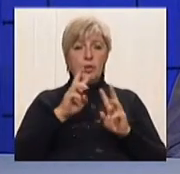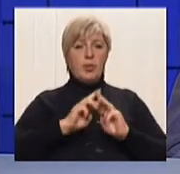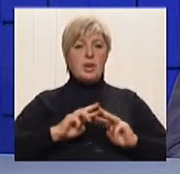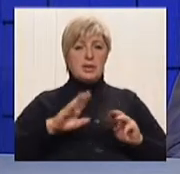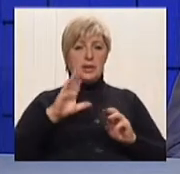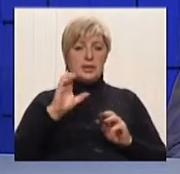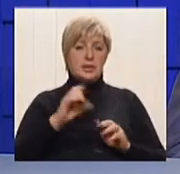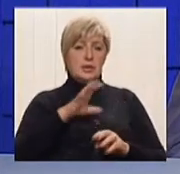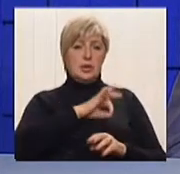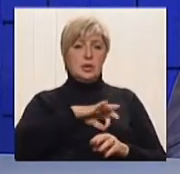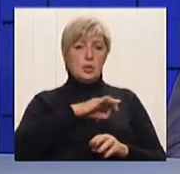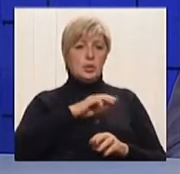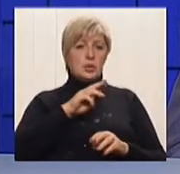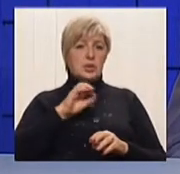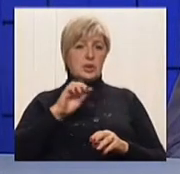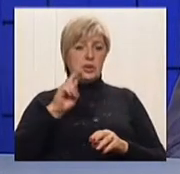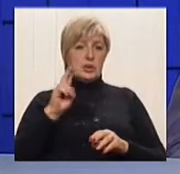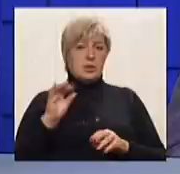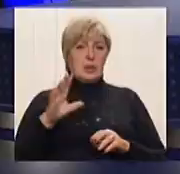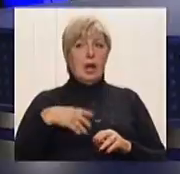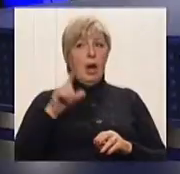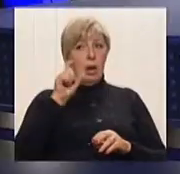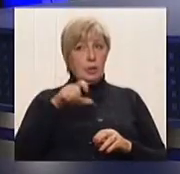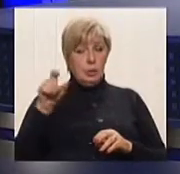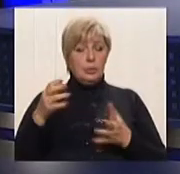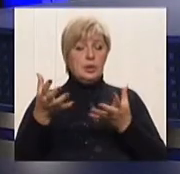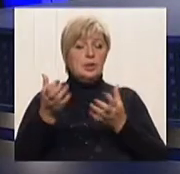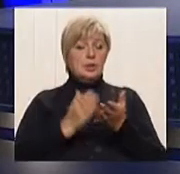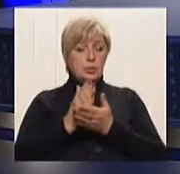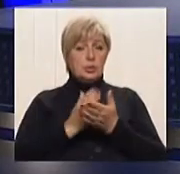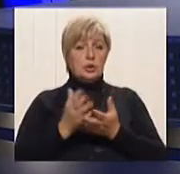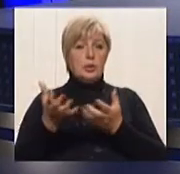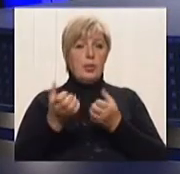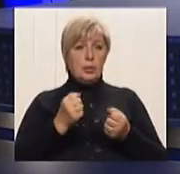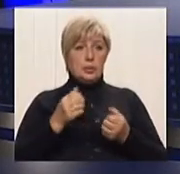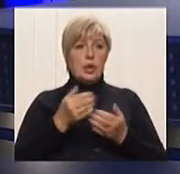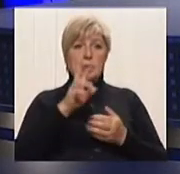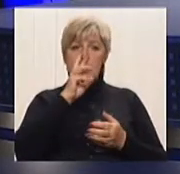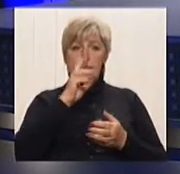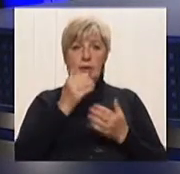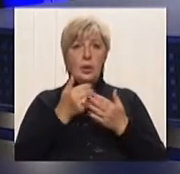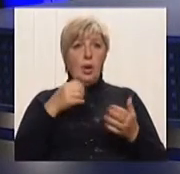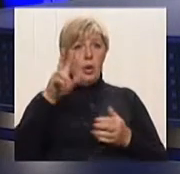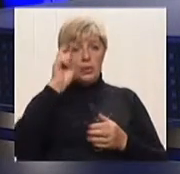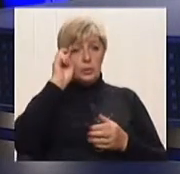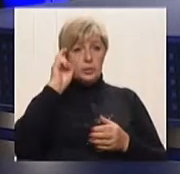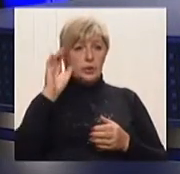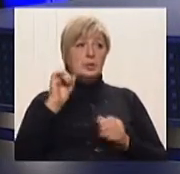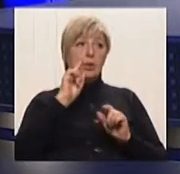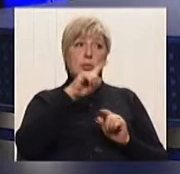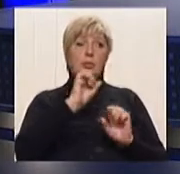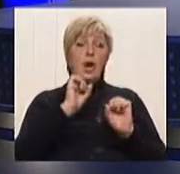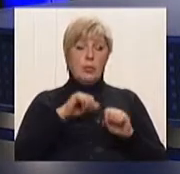люди, почти що, ну, як служащий, получає зарплату від государства, куди можуть обратитися всі любі желаючі і отримати